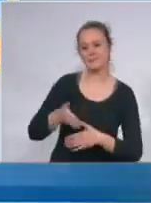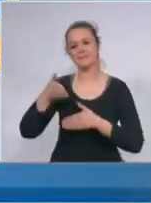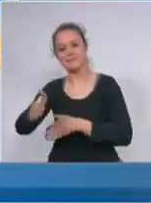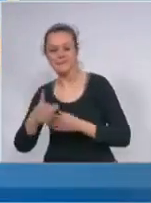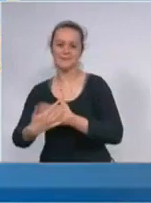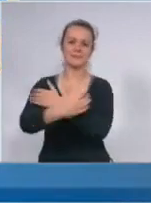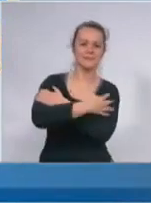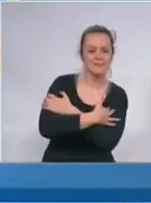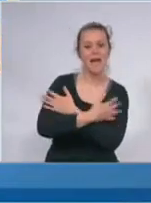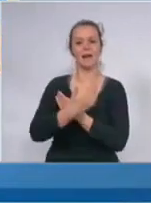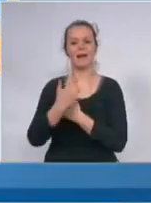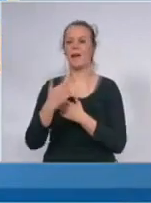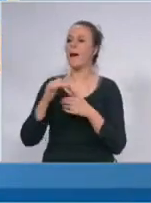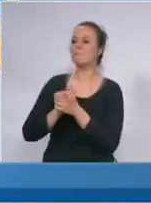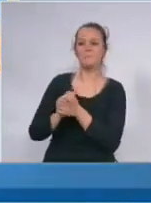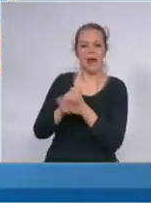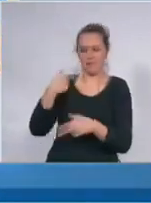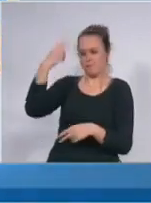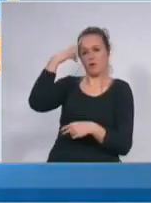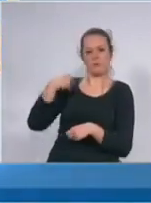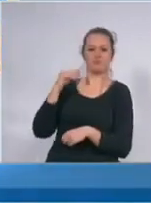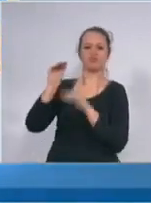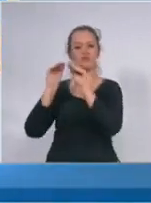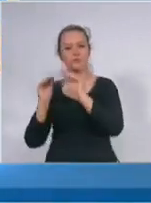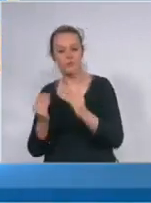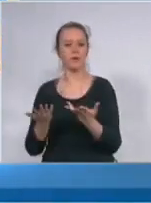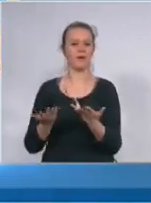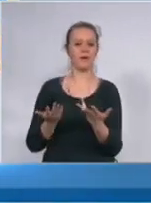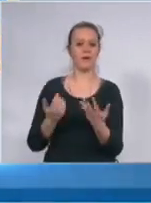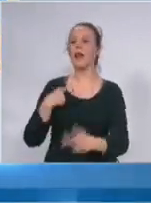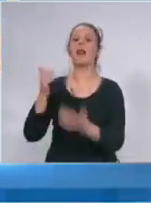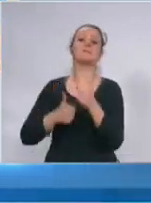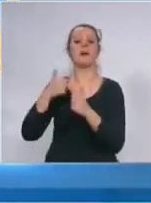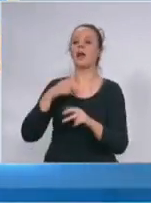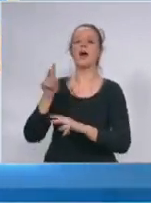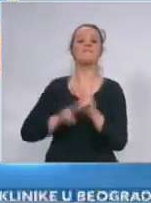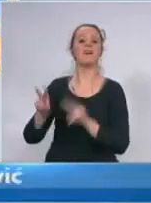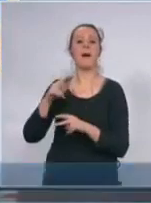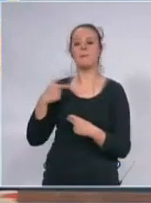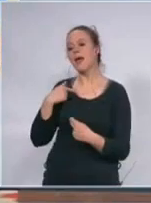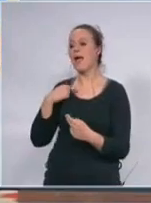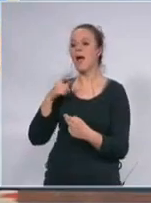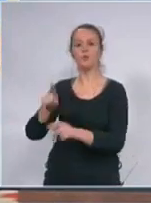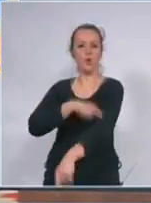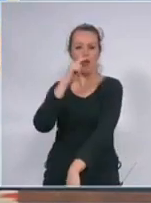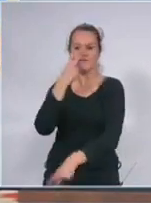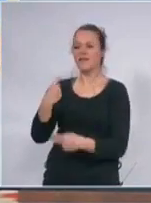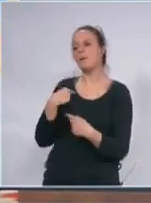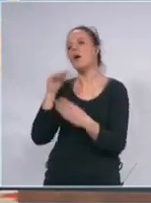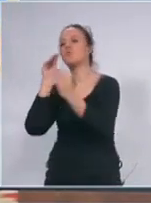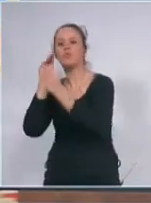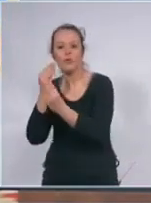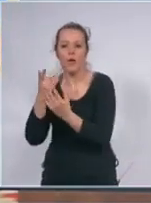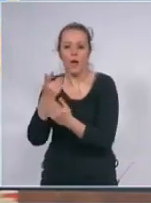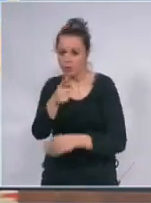koja se uglavnom ako se radi o bliskim prijateljima ili o ljudima i rođicima koji se dugo nisu videli završavao nekim poljubcem i to je lepo i to je